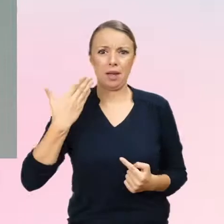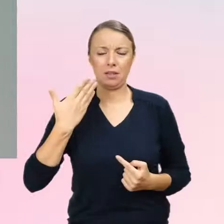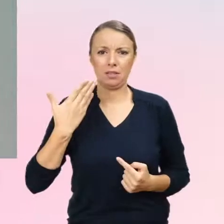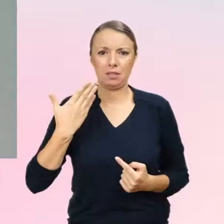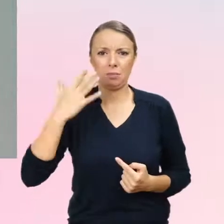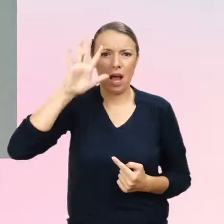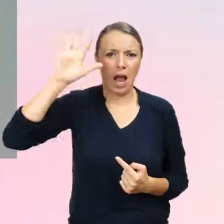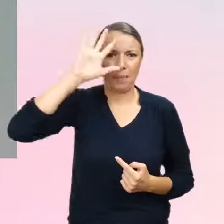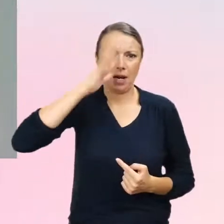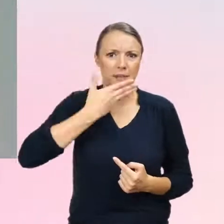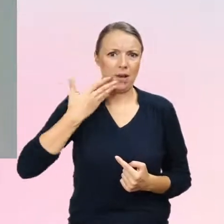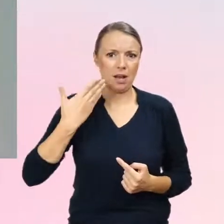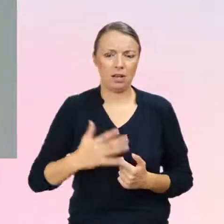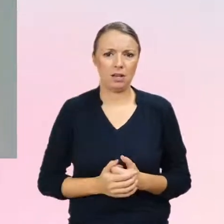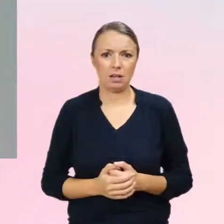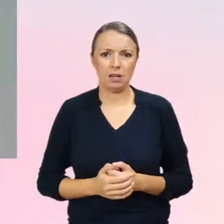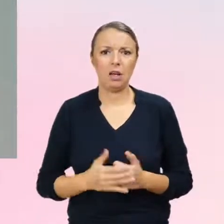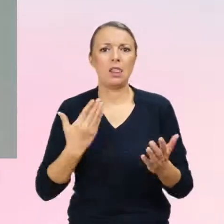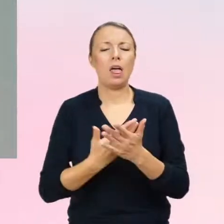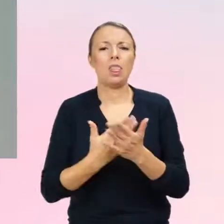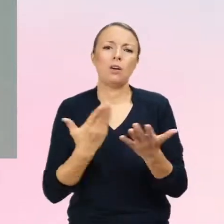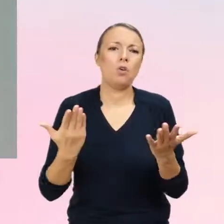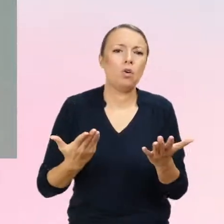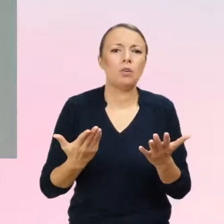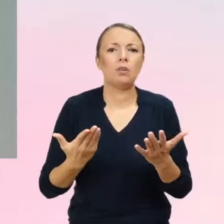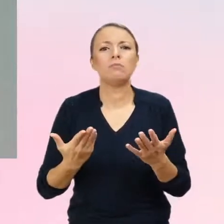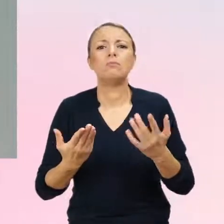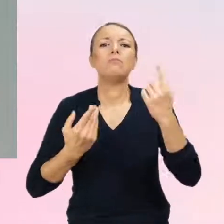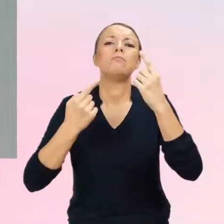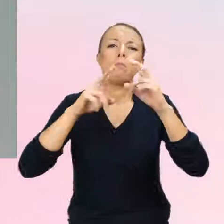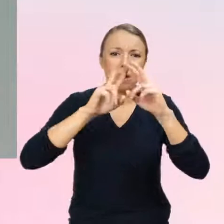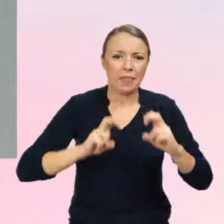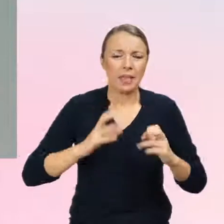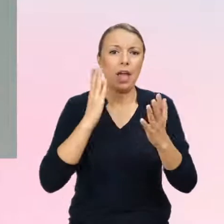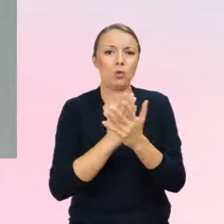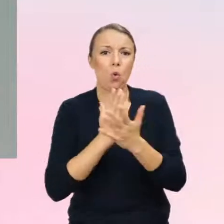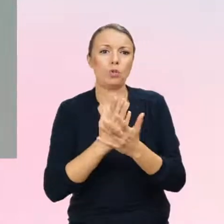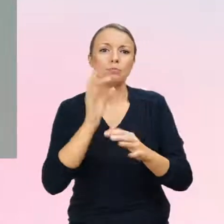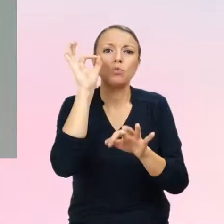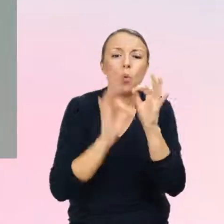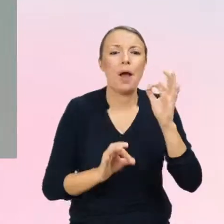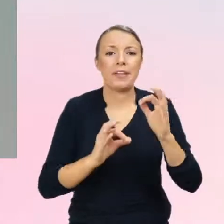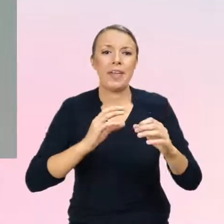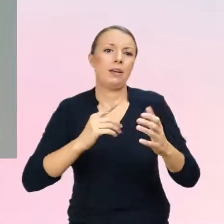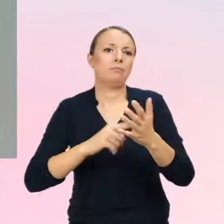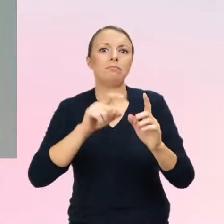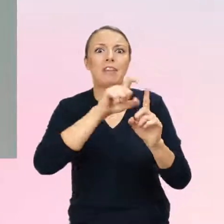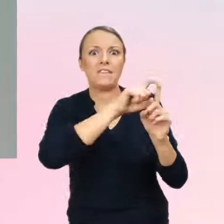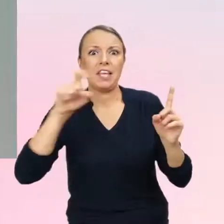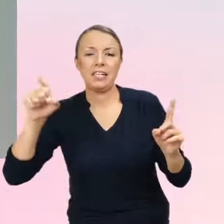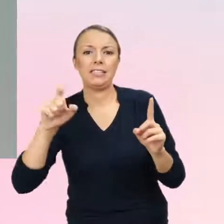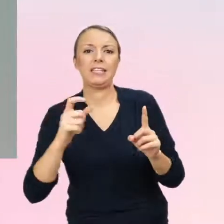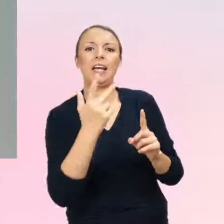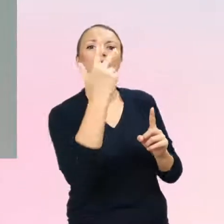jakąś precyzyjną definicję trzeciej płci, tylko bardziej to jest